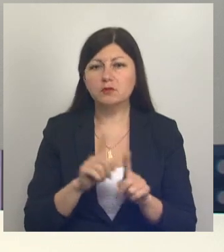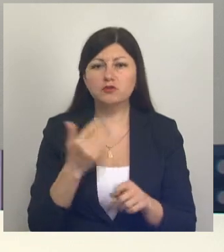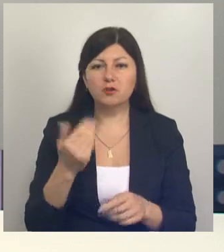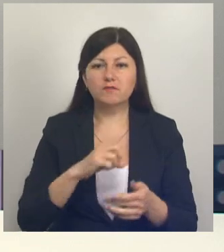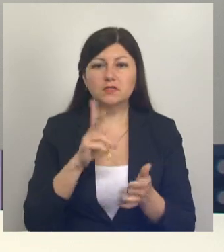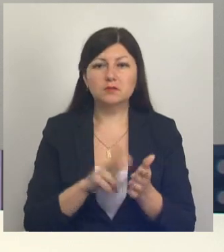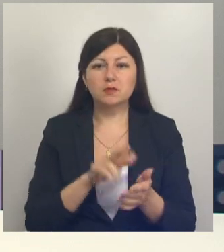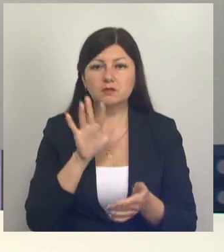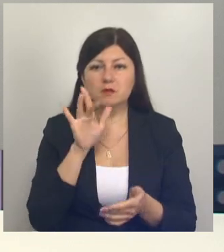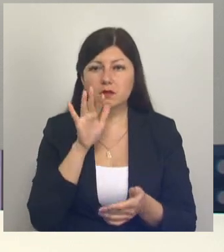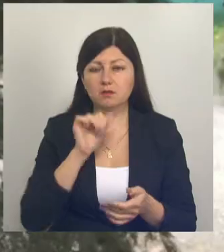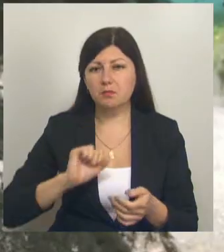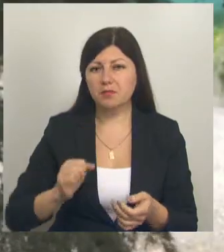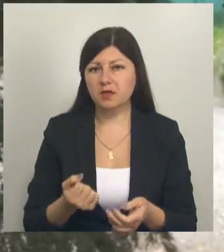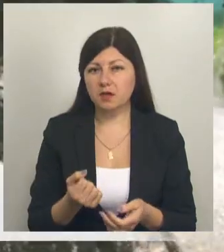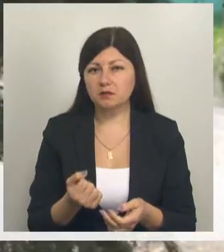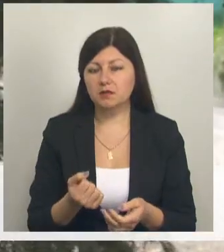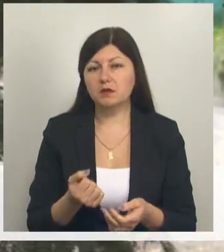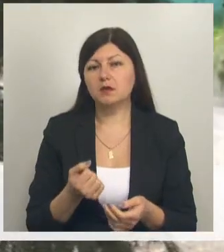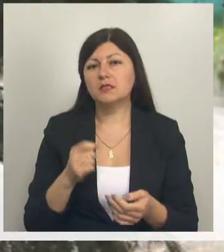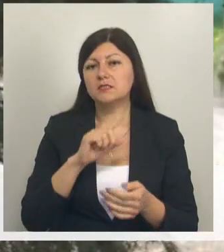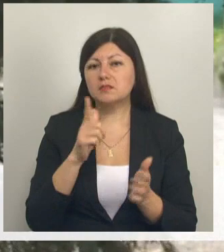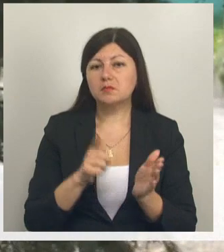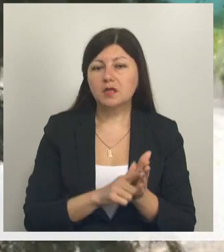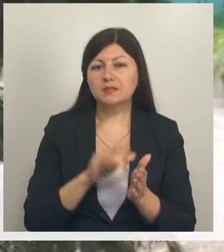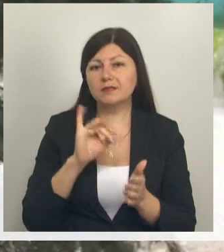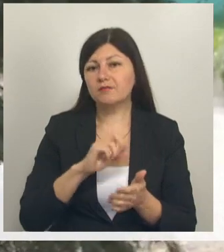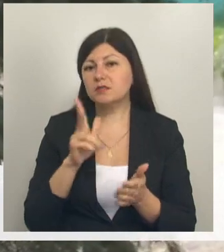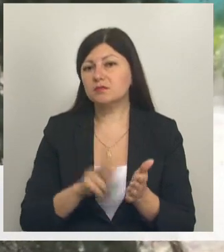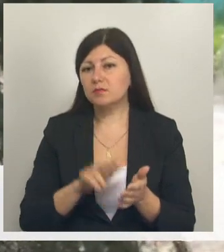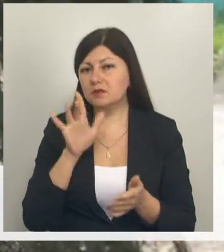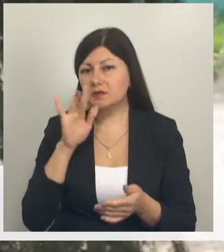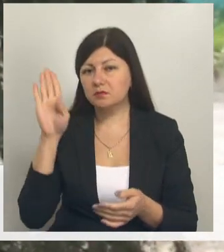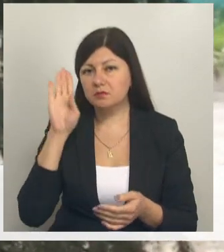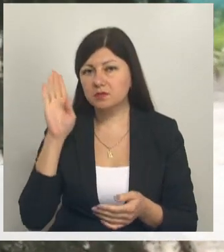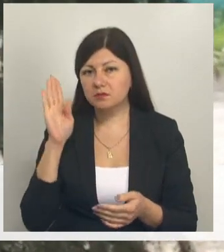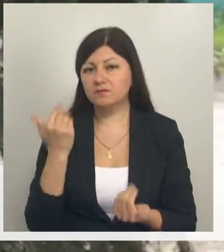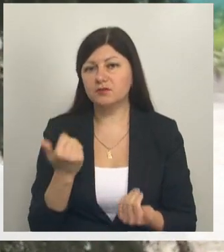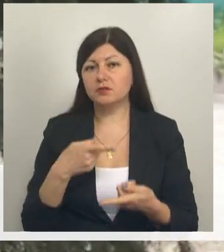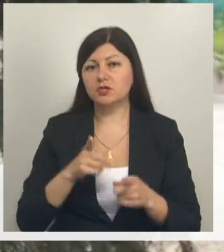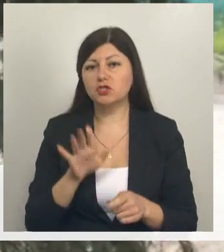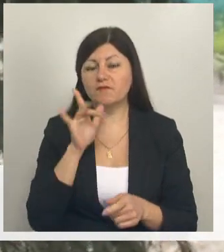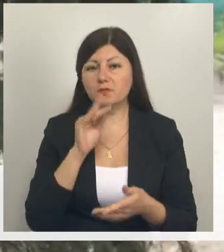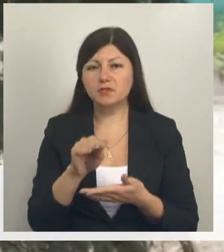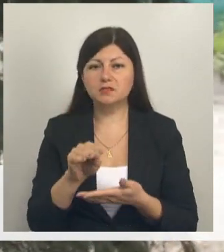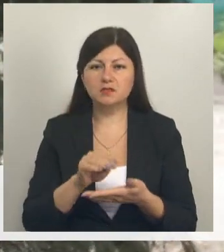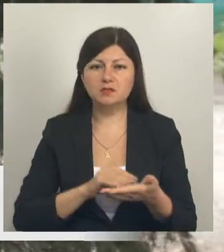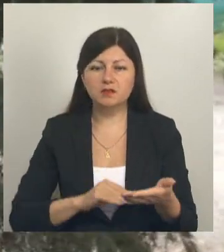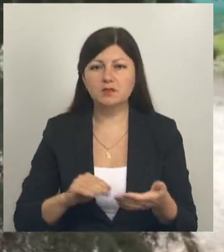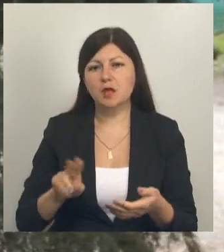-летний приятель. В отношении 17-летнего и 18-летнего белгородца в настоящее время составлены